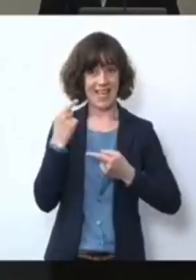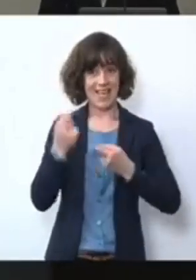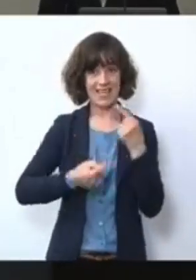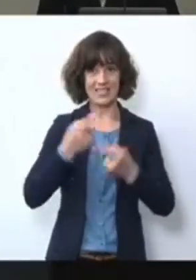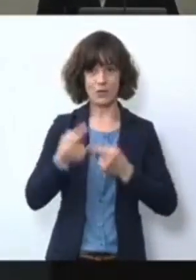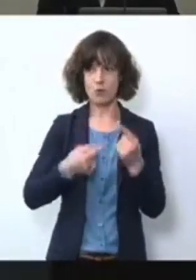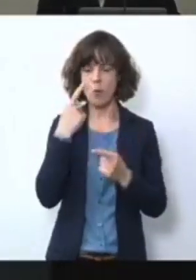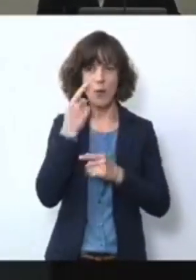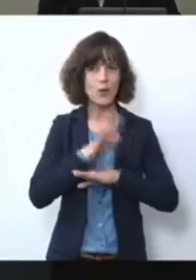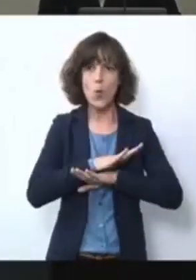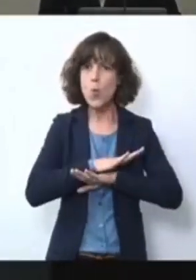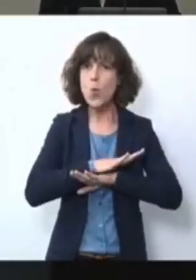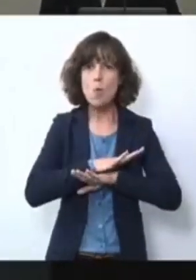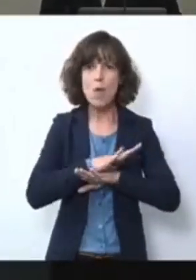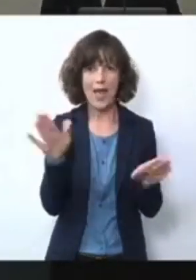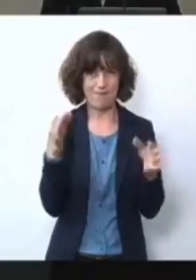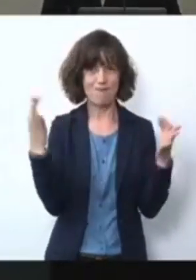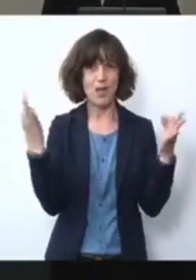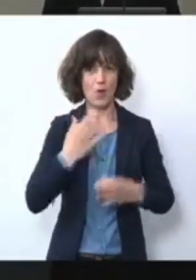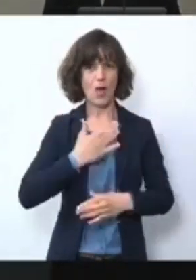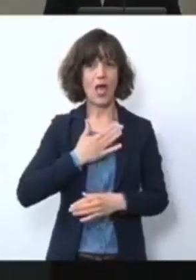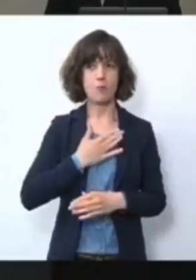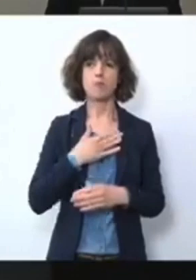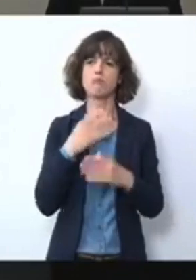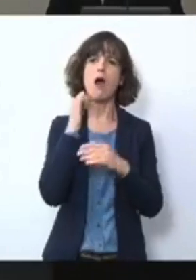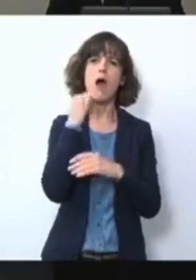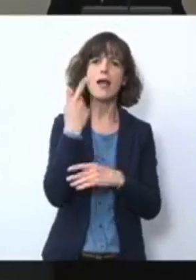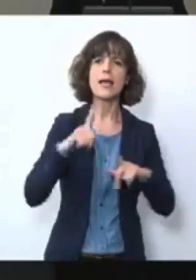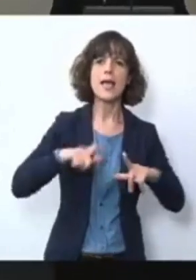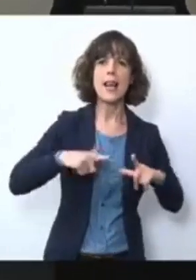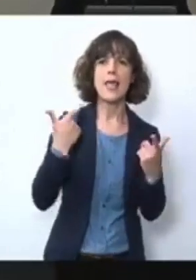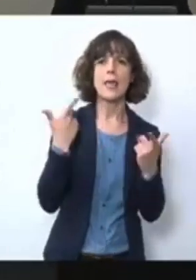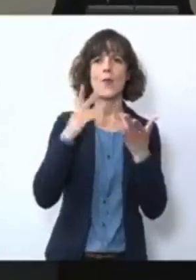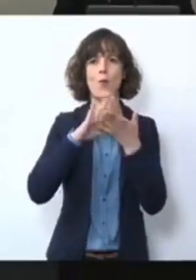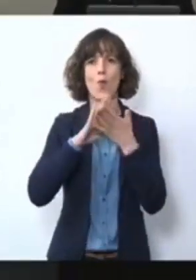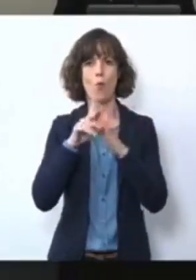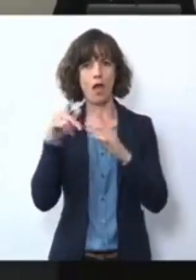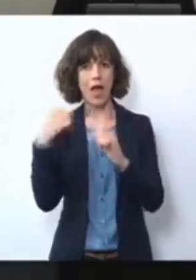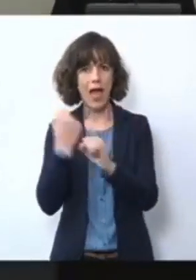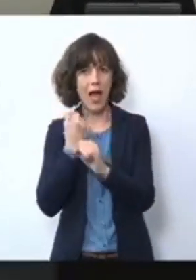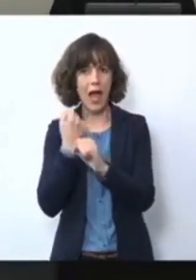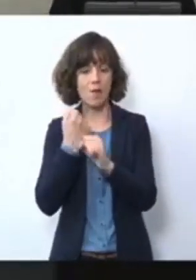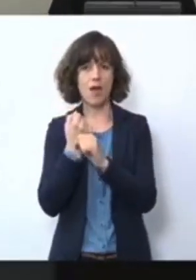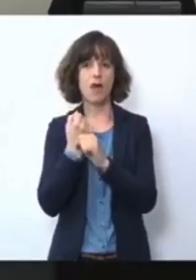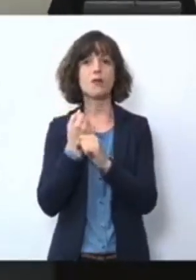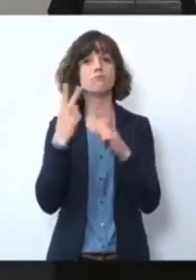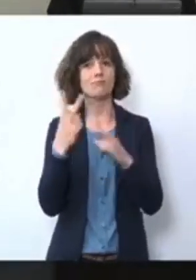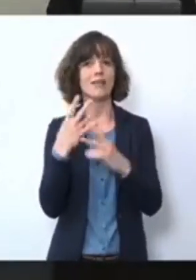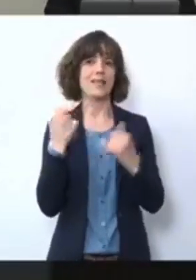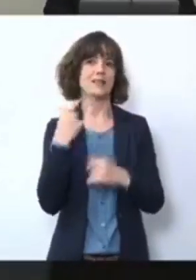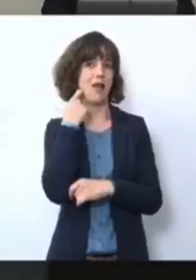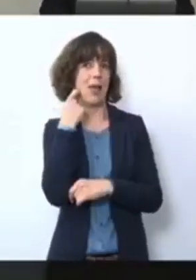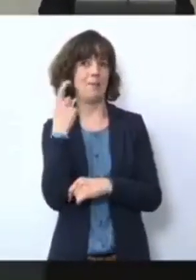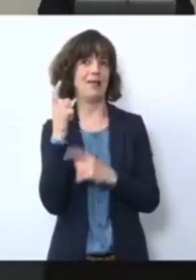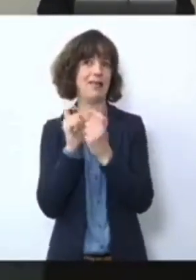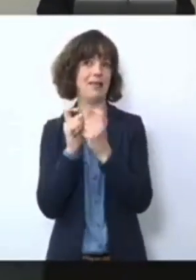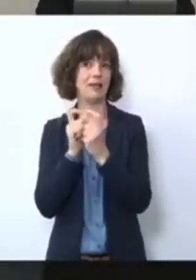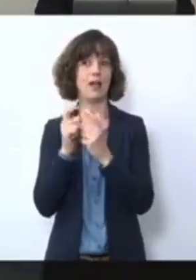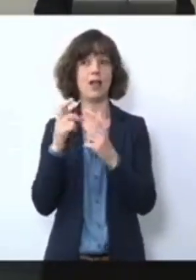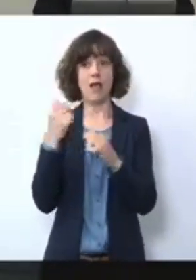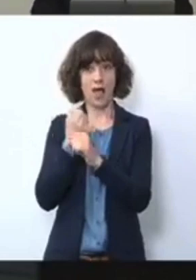überall gefragt, ob es unser Alltagsleben anbelangt oder auch das Berufsleben. Dort wird jetzt sehr viel mehr digital